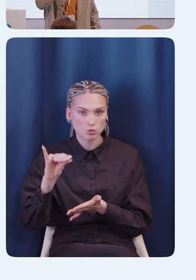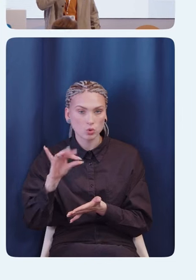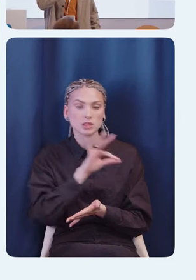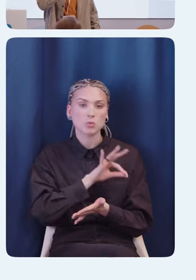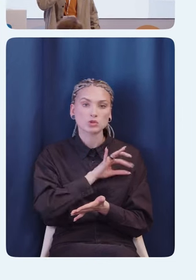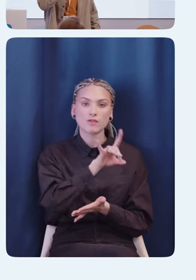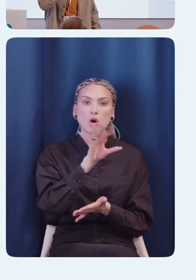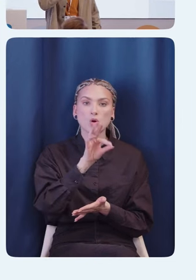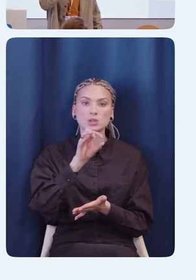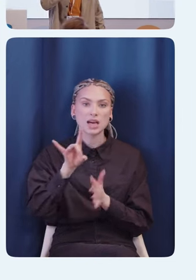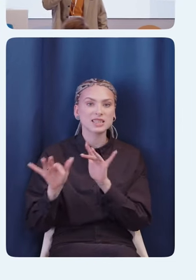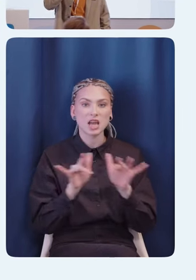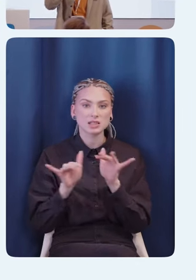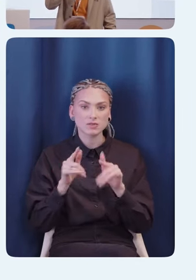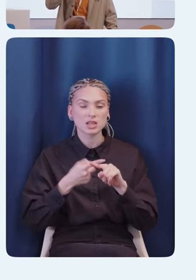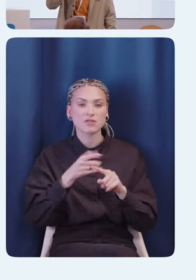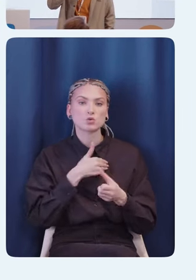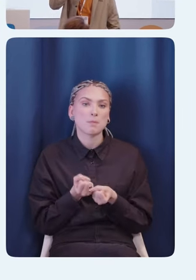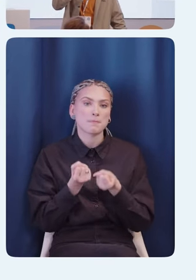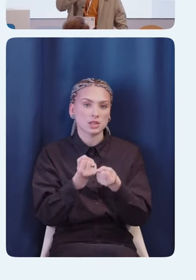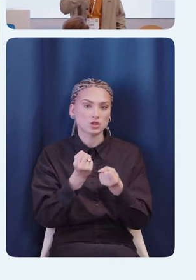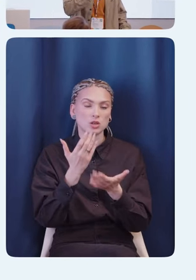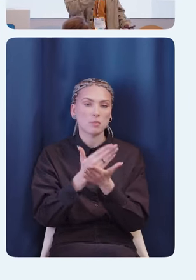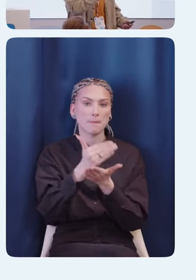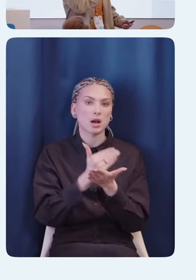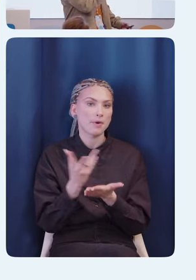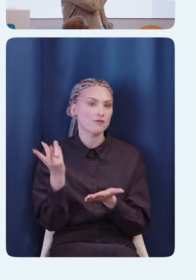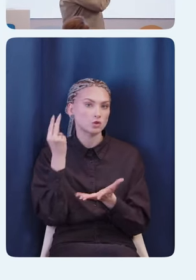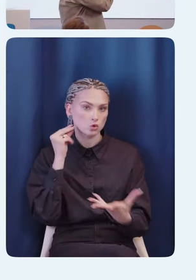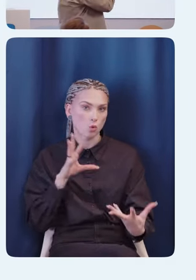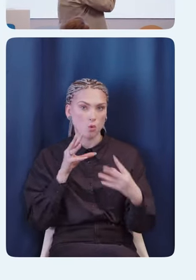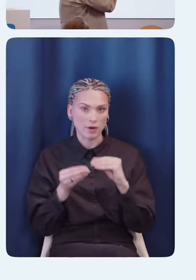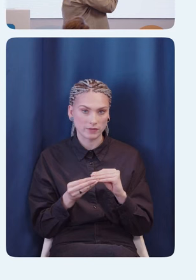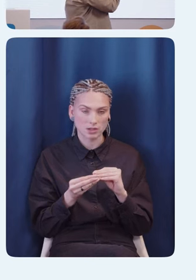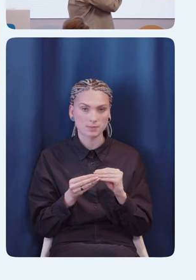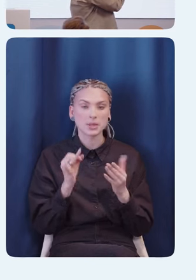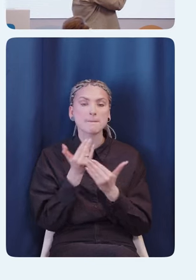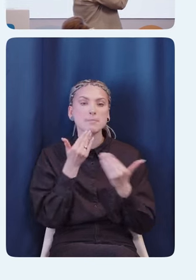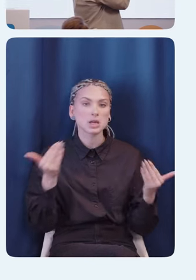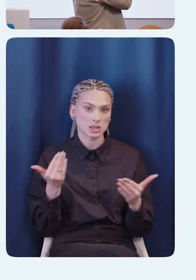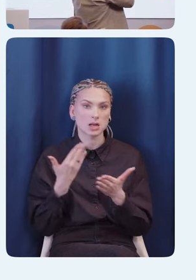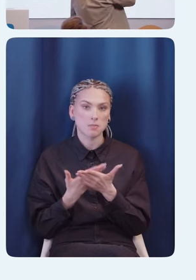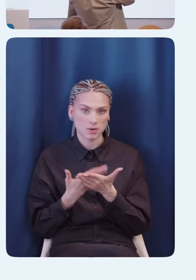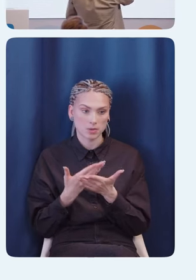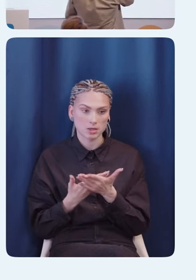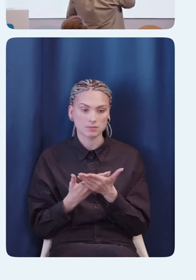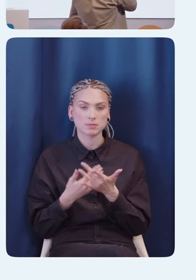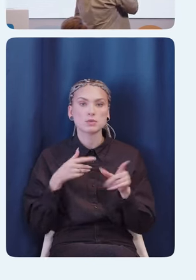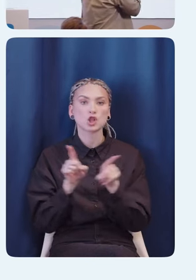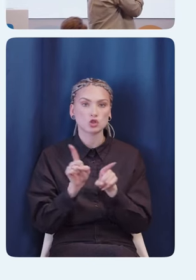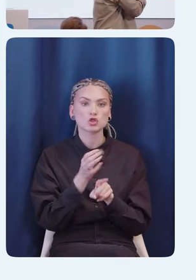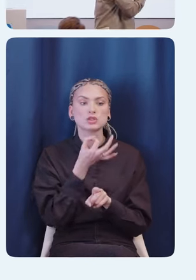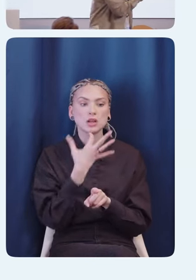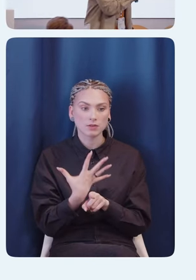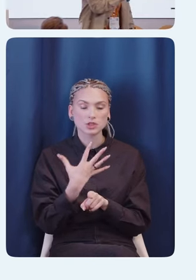ротор действий, если вы хотите поддержать нормальное взаимодействие с voiceover-ом. Ну и последний пример. Мне он тоже нравится.